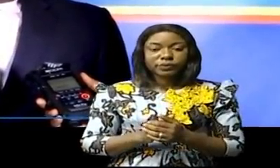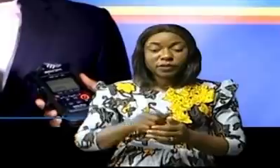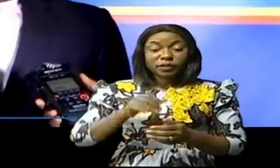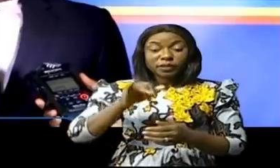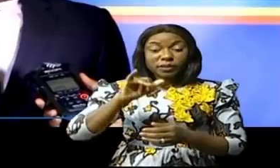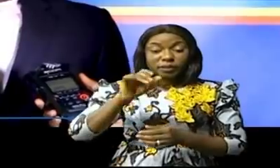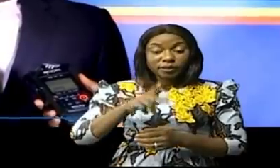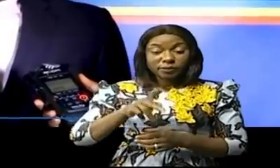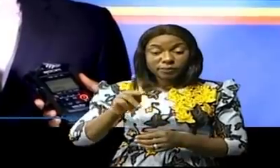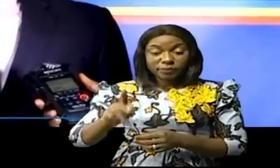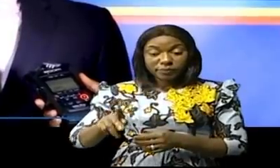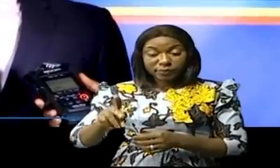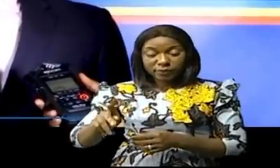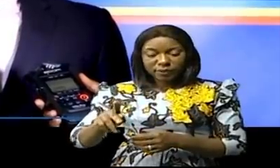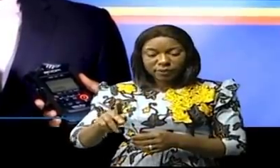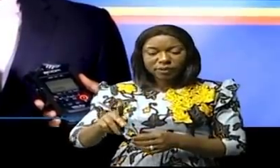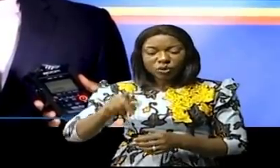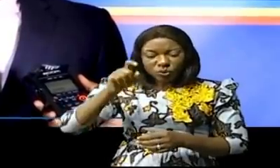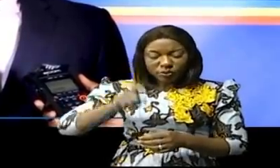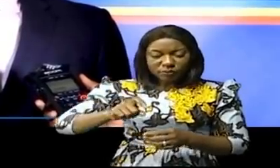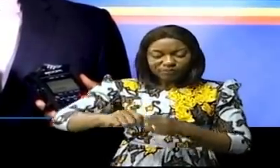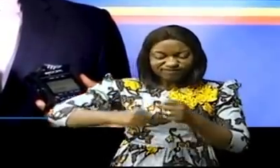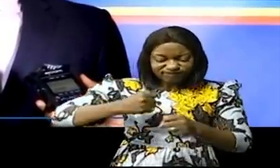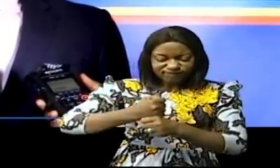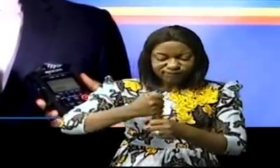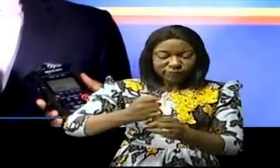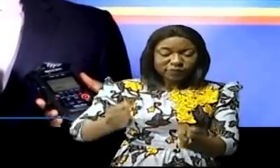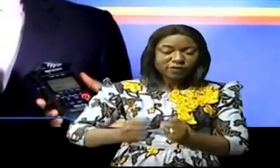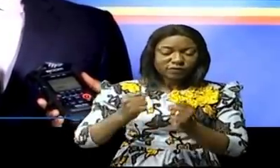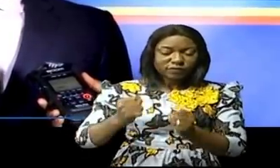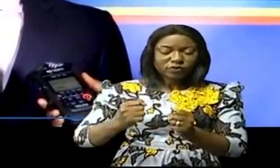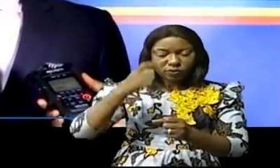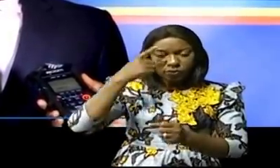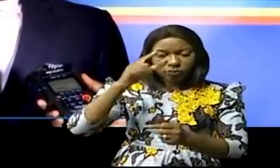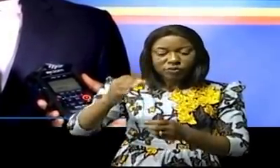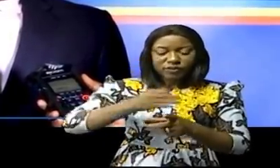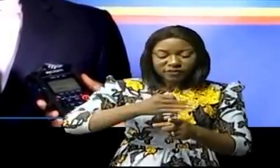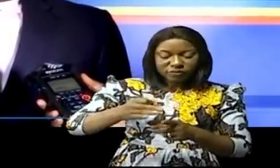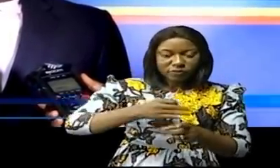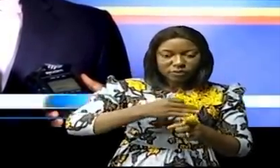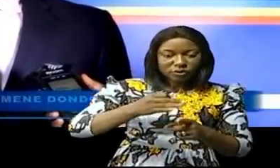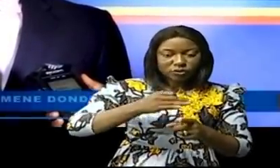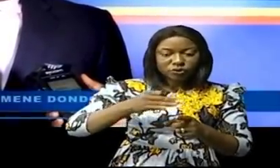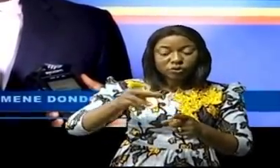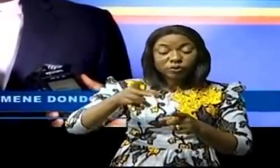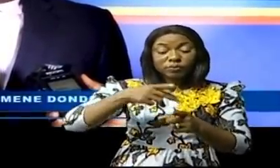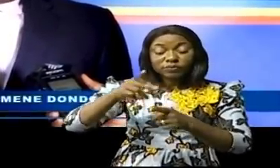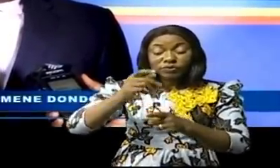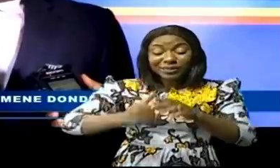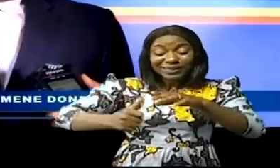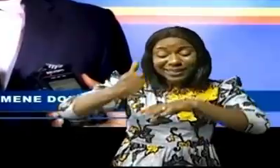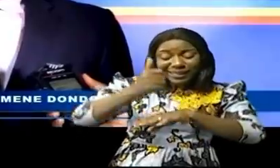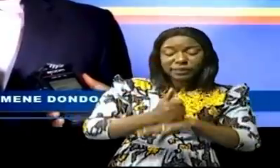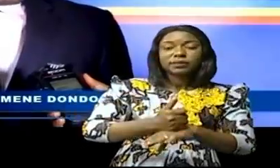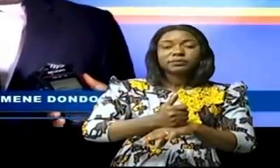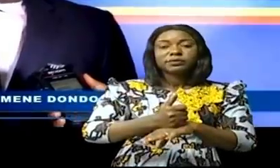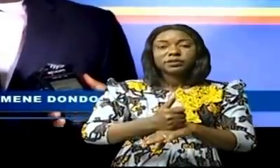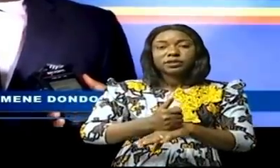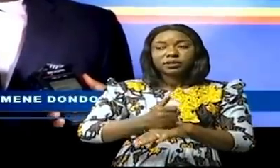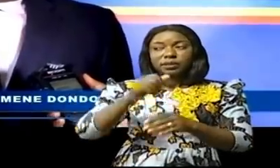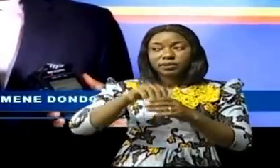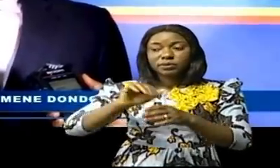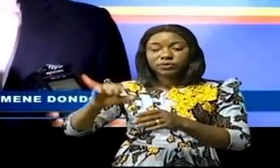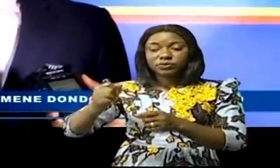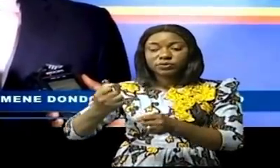intensifie ses actions à travers des formations professionnelles adaptées à son